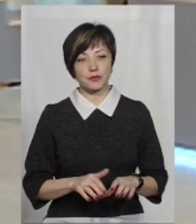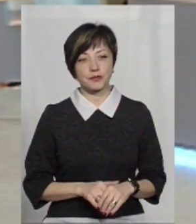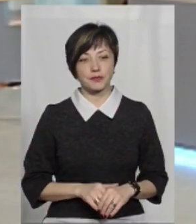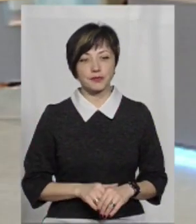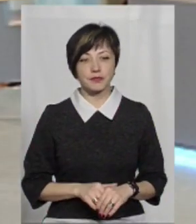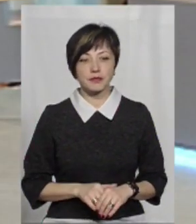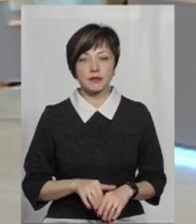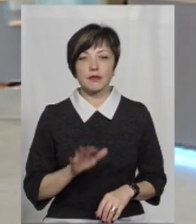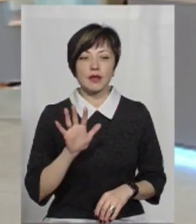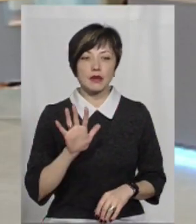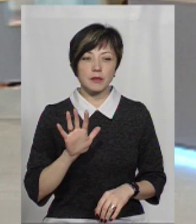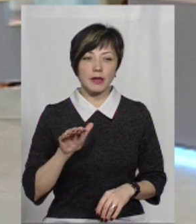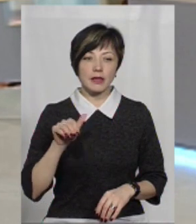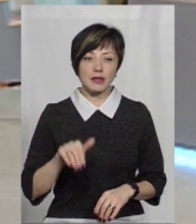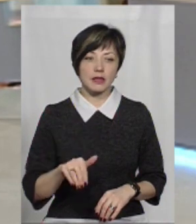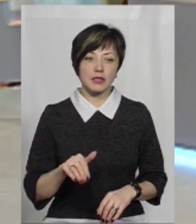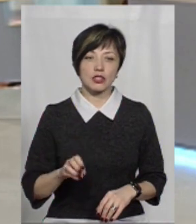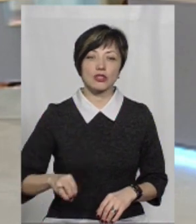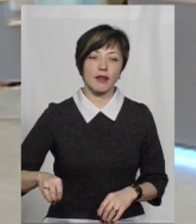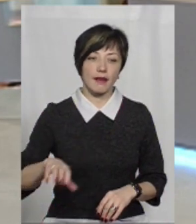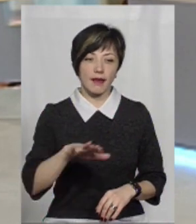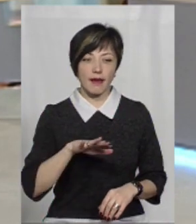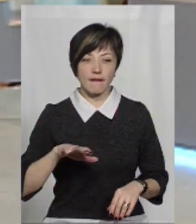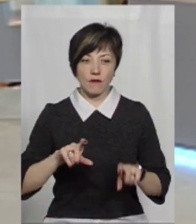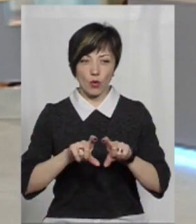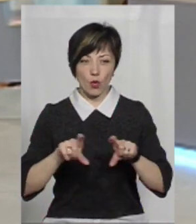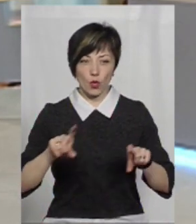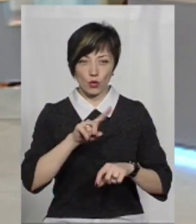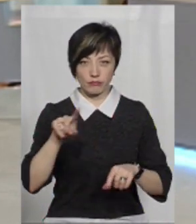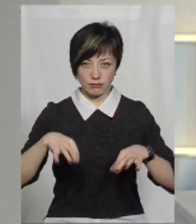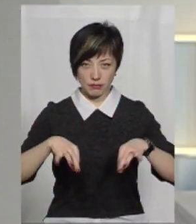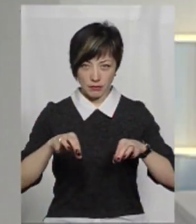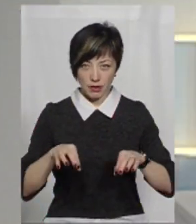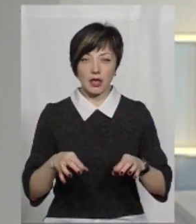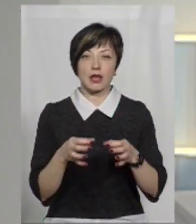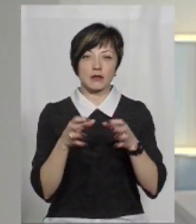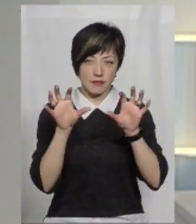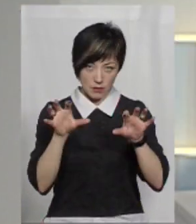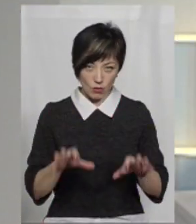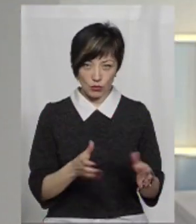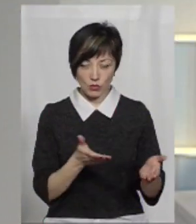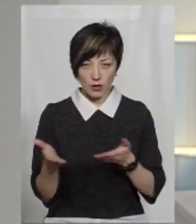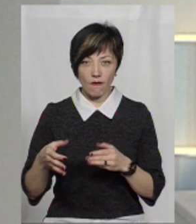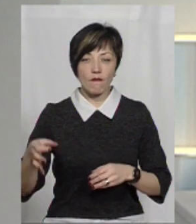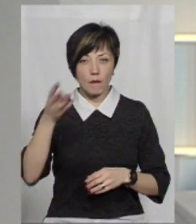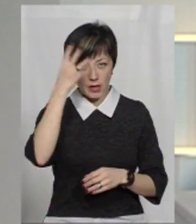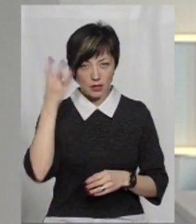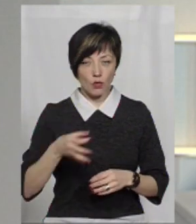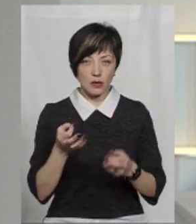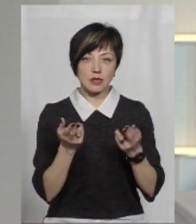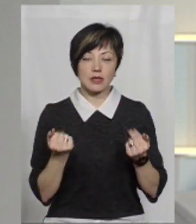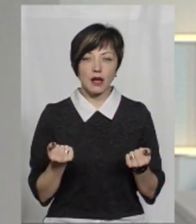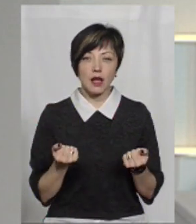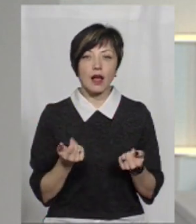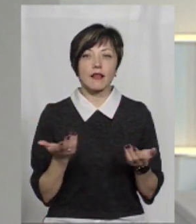Практично 5 тисяч євроблях легалізували. А скажіть, на яку... Це в області, маєте визначення, так?